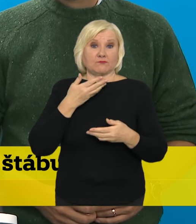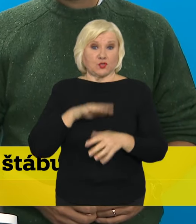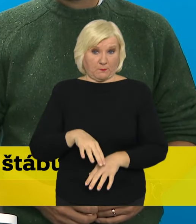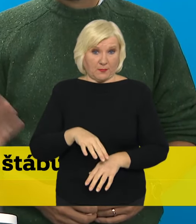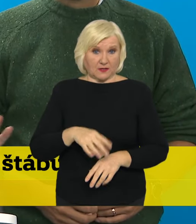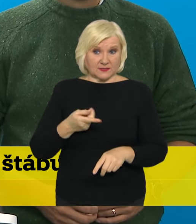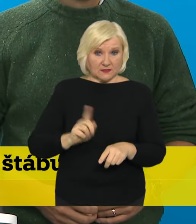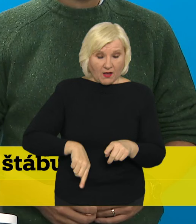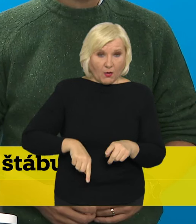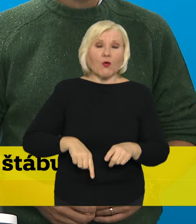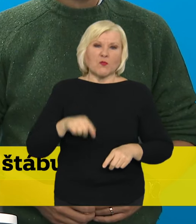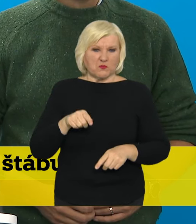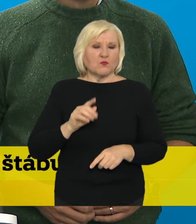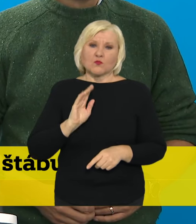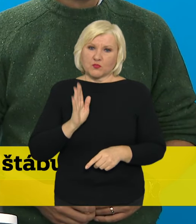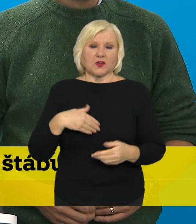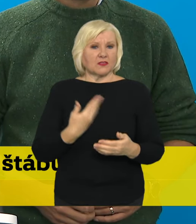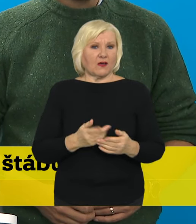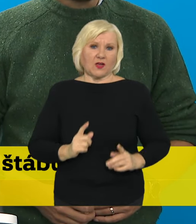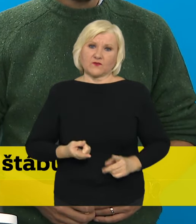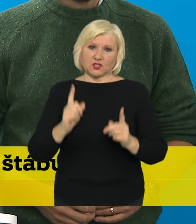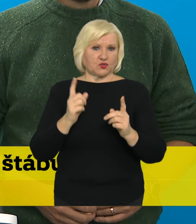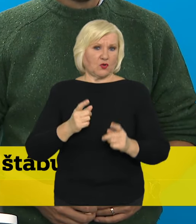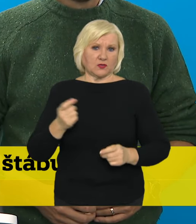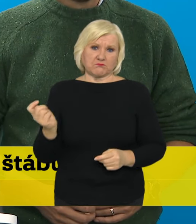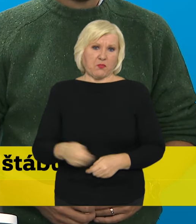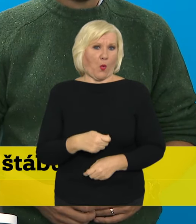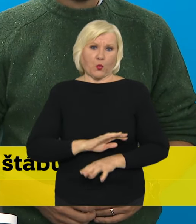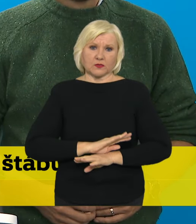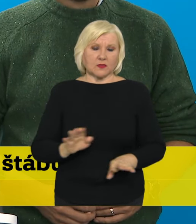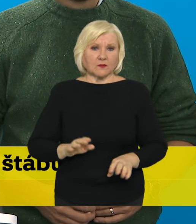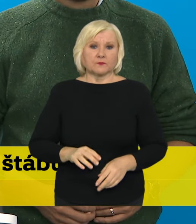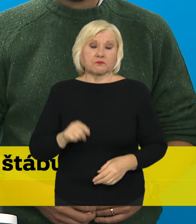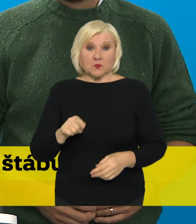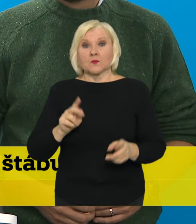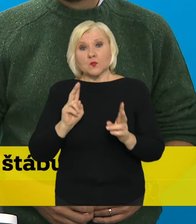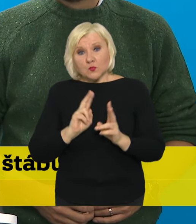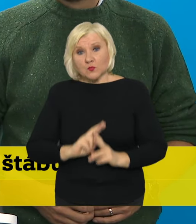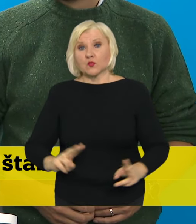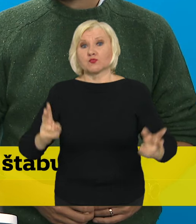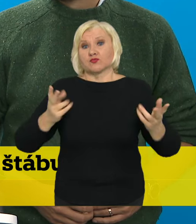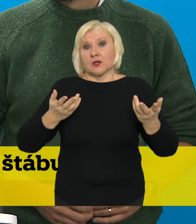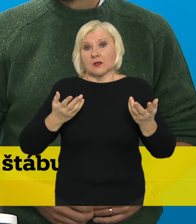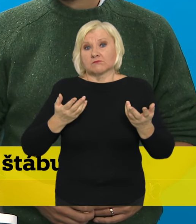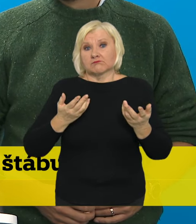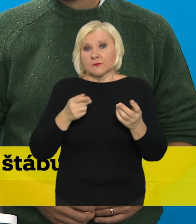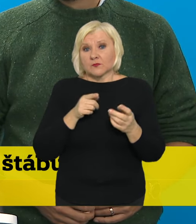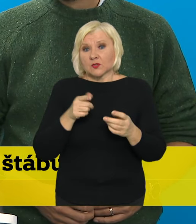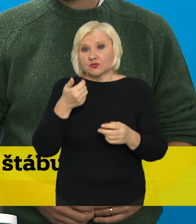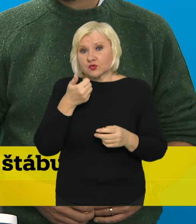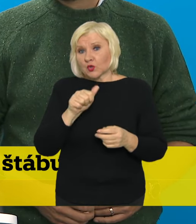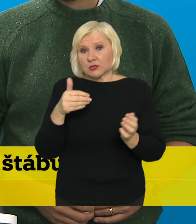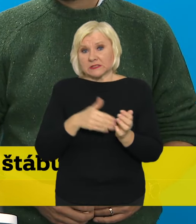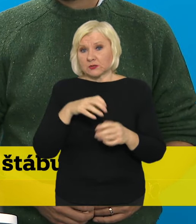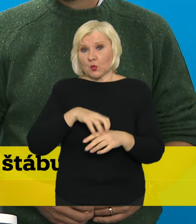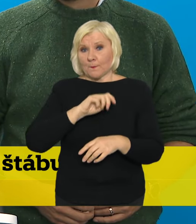maximální možné výši postihu, který za to může být udělen. To se může pohybovat až dokonce do výše 100 tisíc korun.